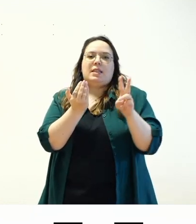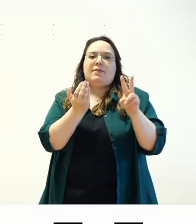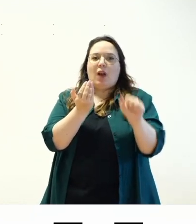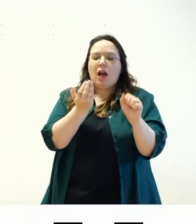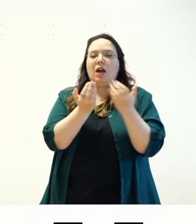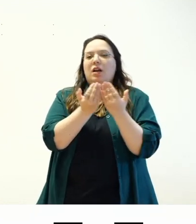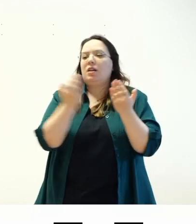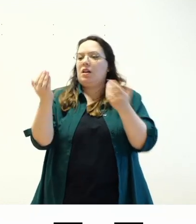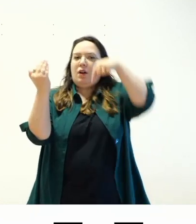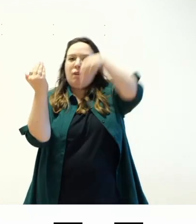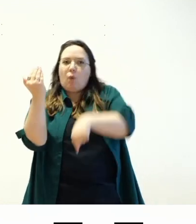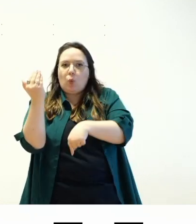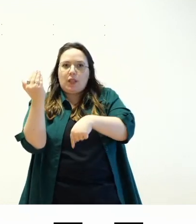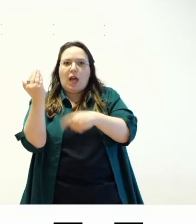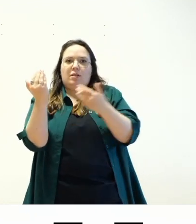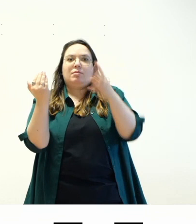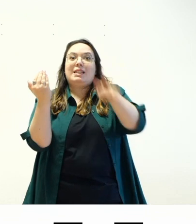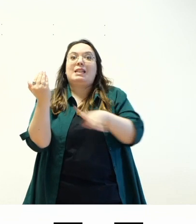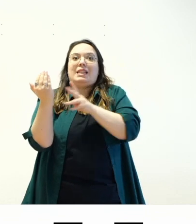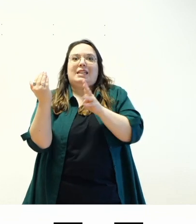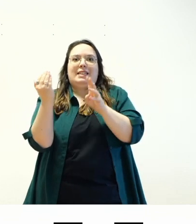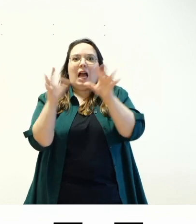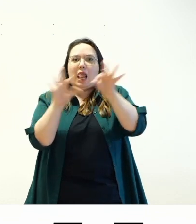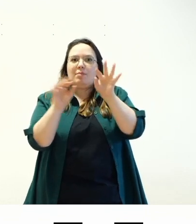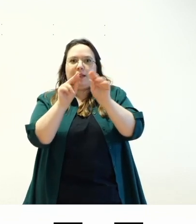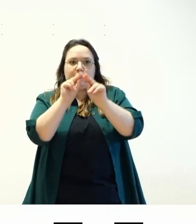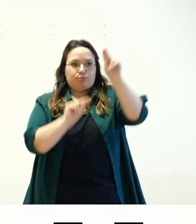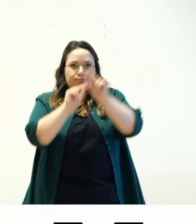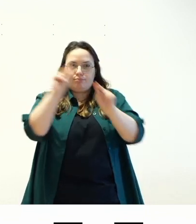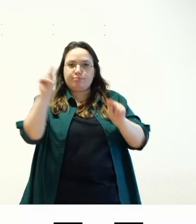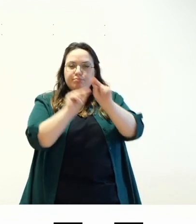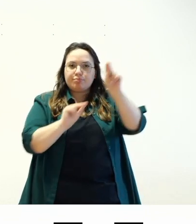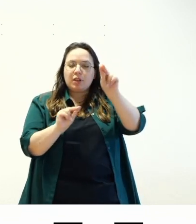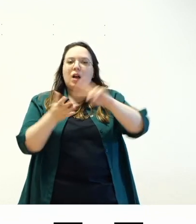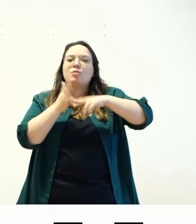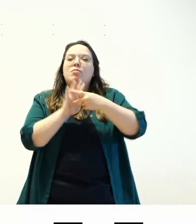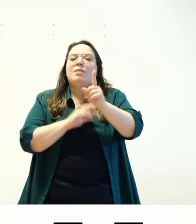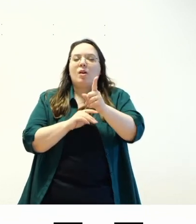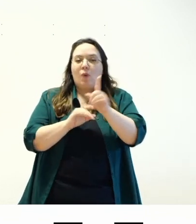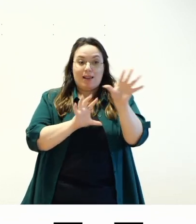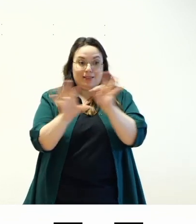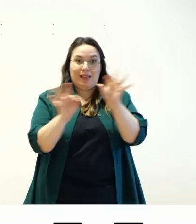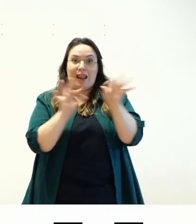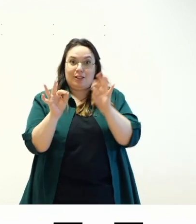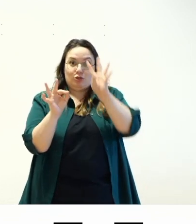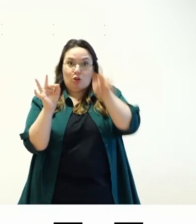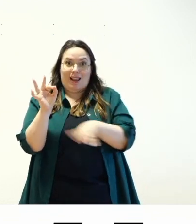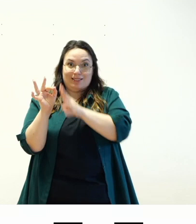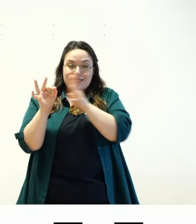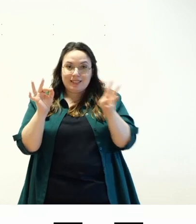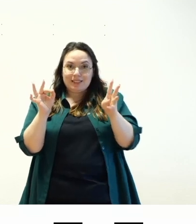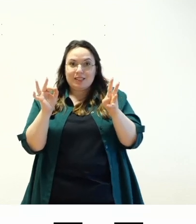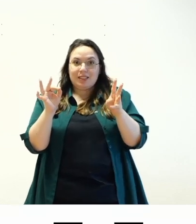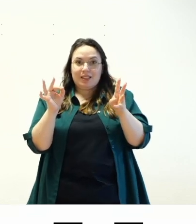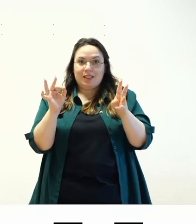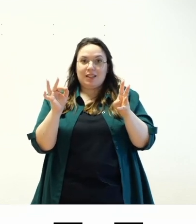invece del footer il problema è che il sistema di selezione all'interno della griglia funzionava